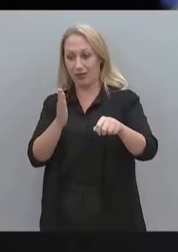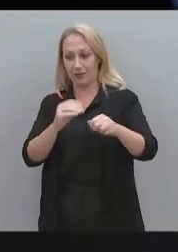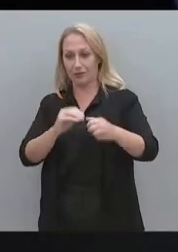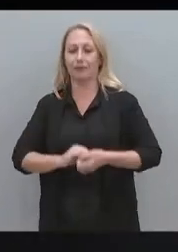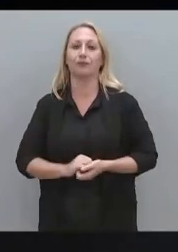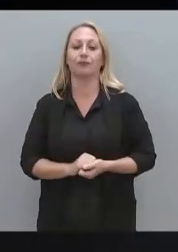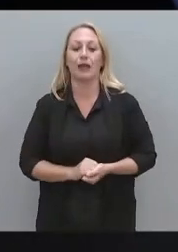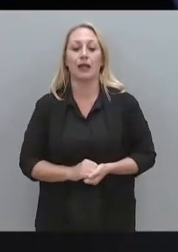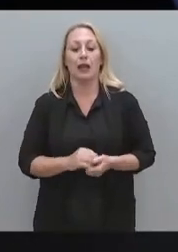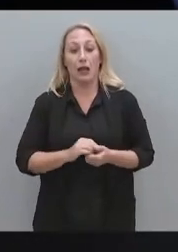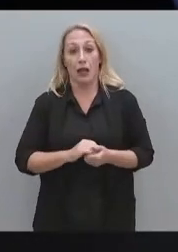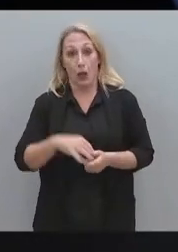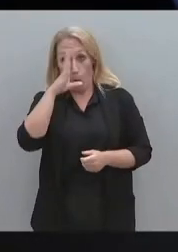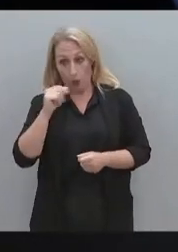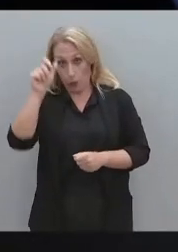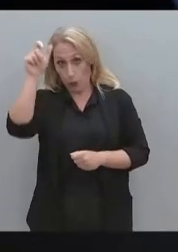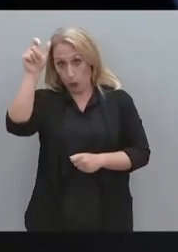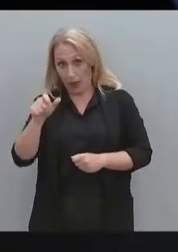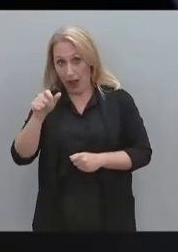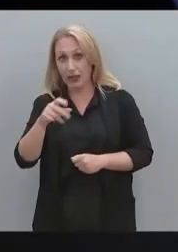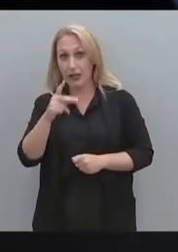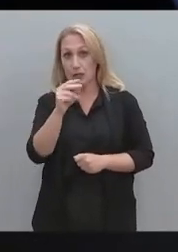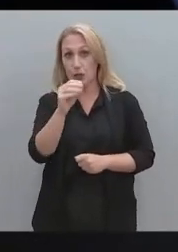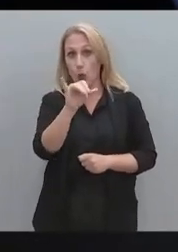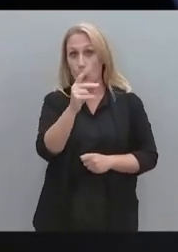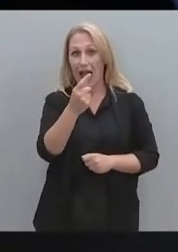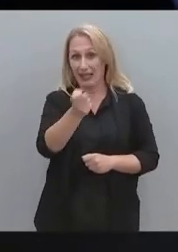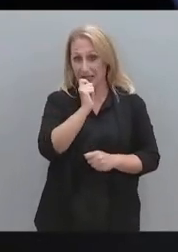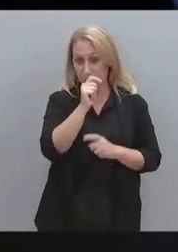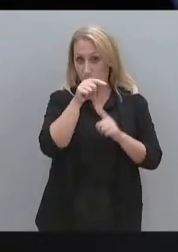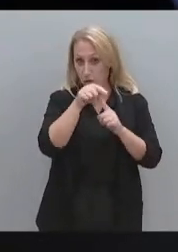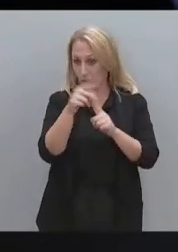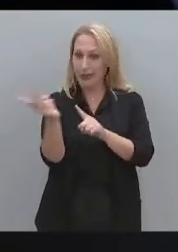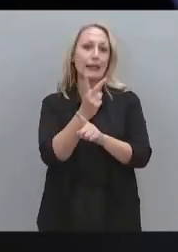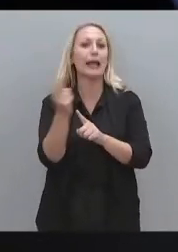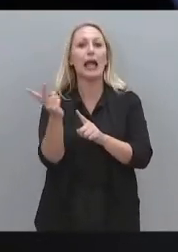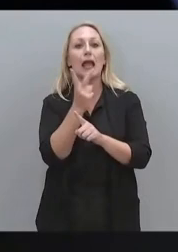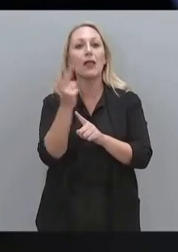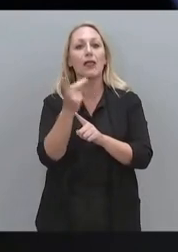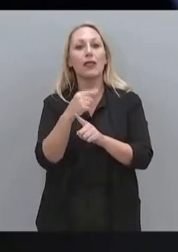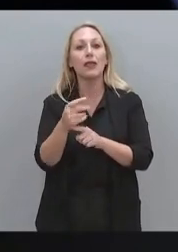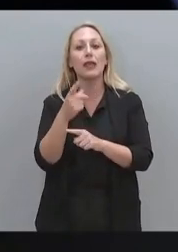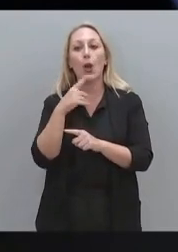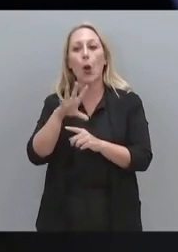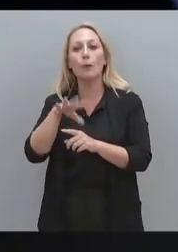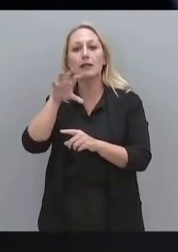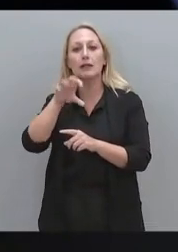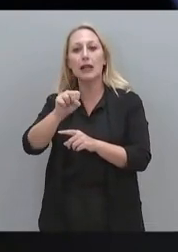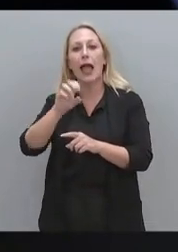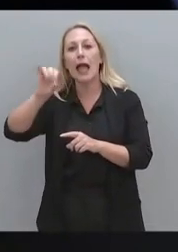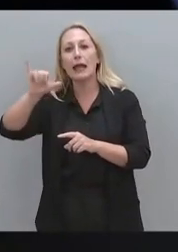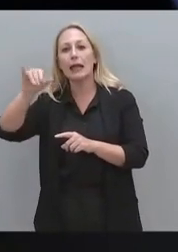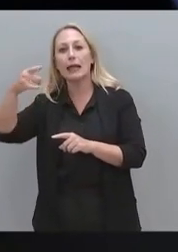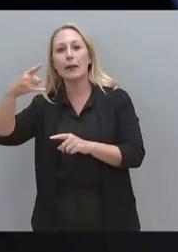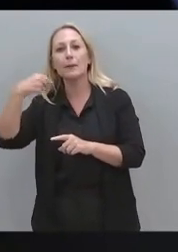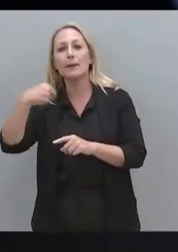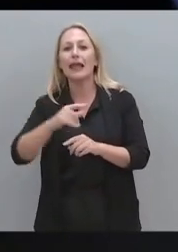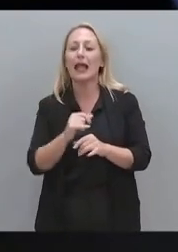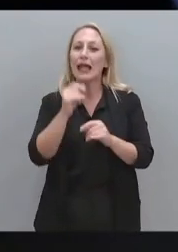Όσο ο κ. Ανδρουλάκης, όσο και ο κ. Κουκάκης έγιναν στόχοι ως γνωστόν παρακολούθησης από ΑΕΠ και πρέντα του ταυτόχρονα,